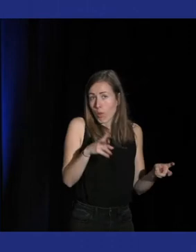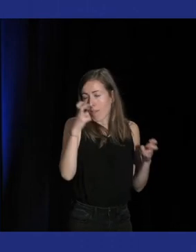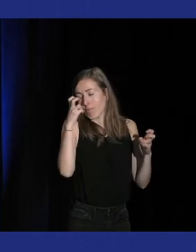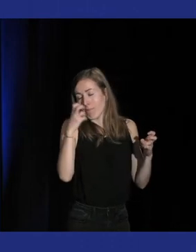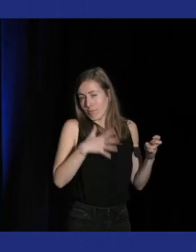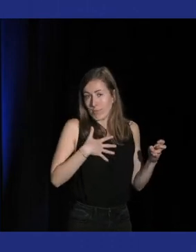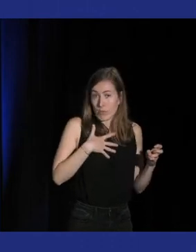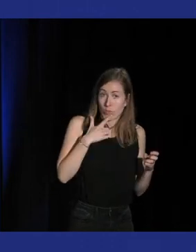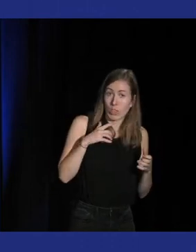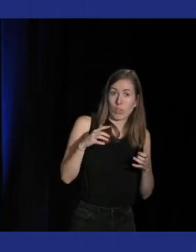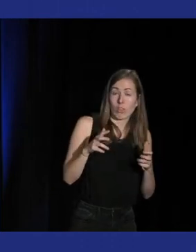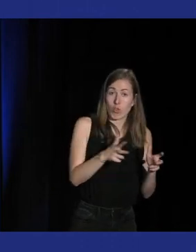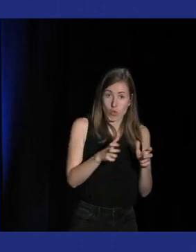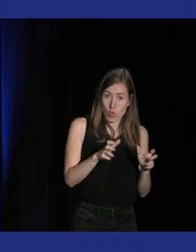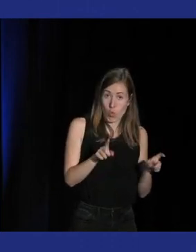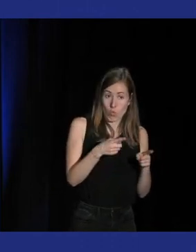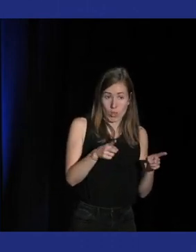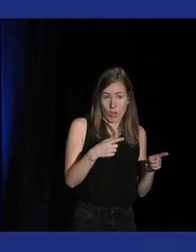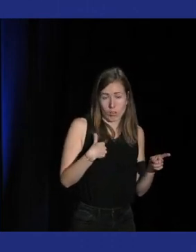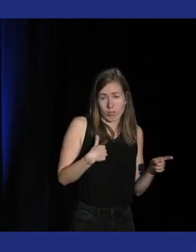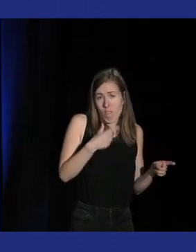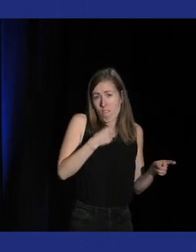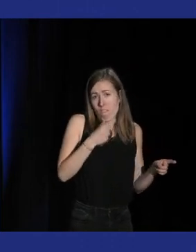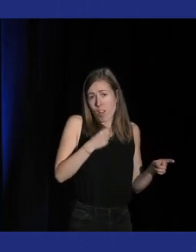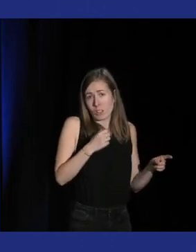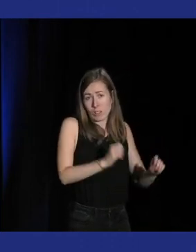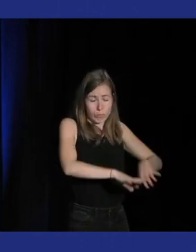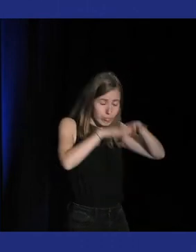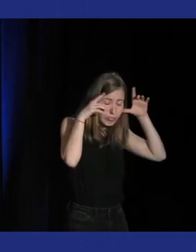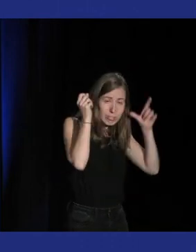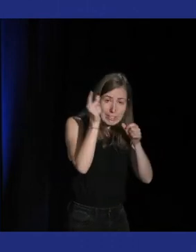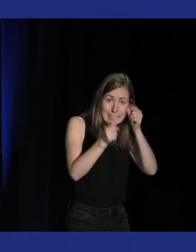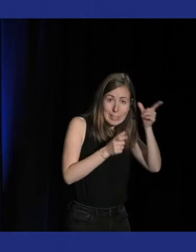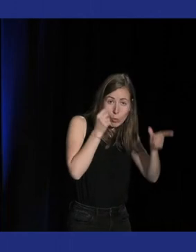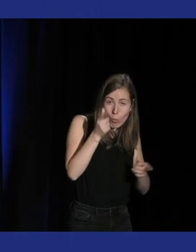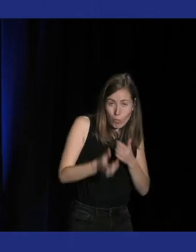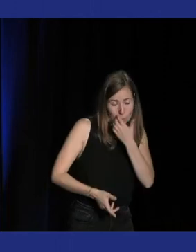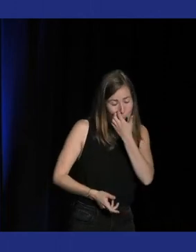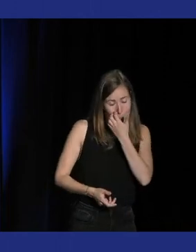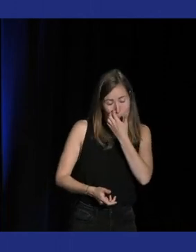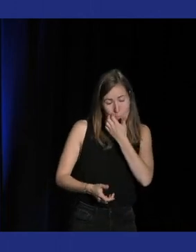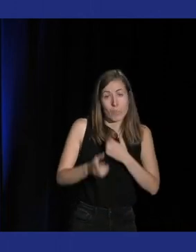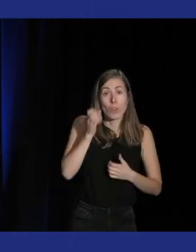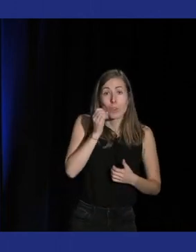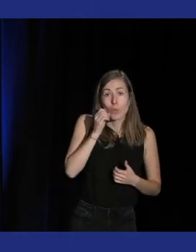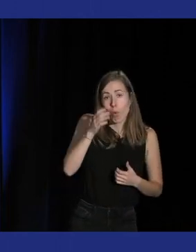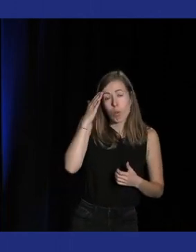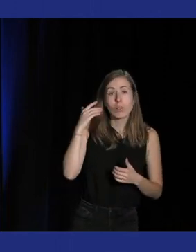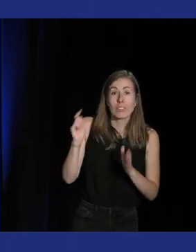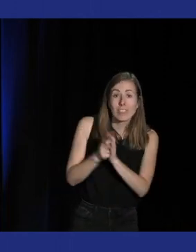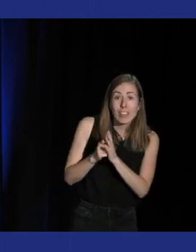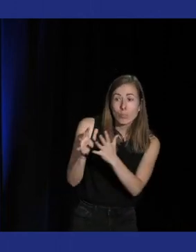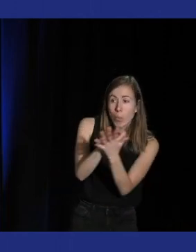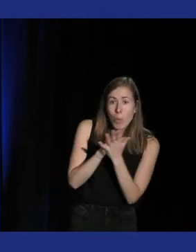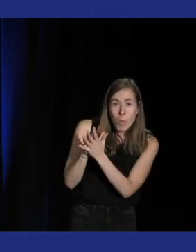spécifique qu'il est très facile d'accès et je pense que si on le relie souvent aux parties games et aux soirées c'est aussi parce que